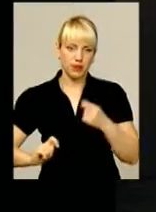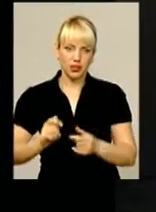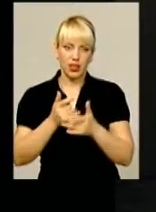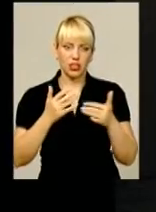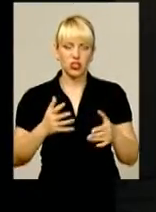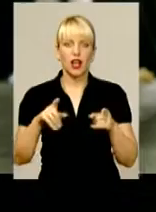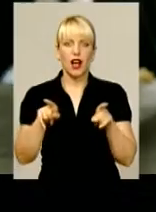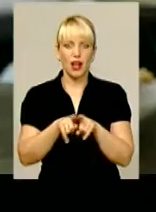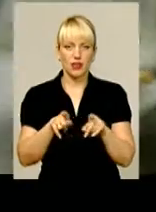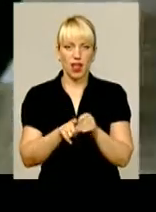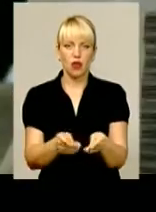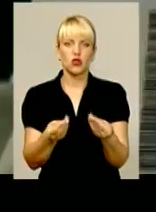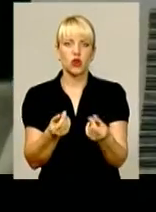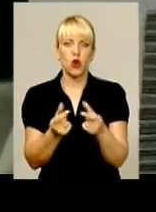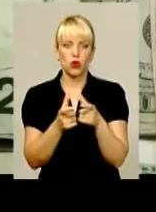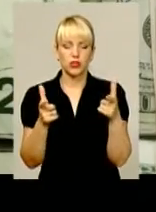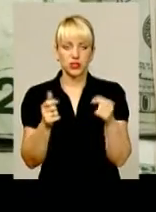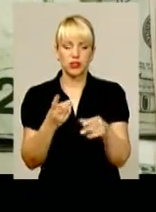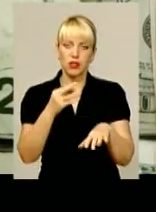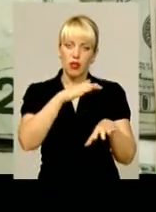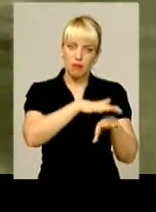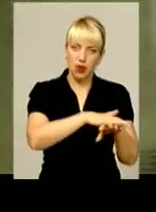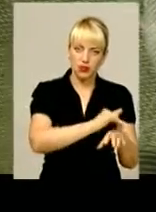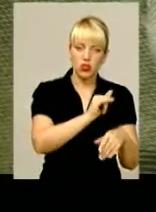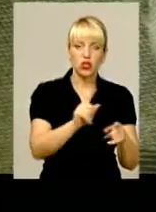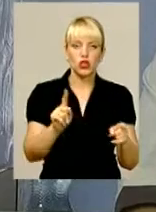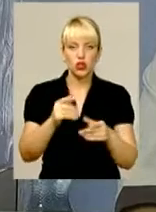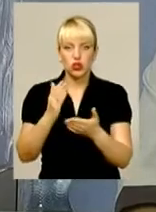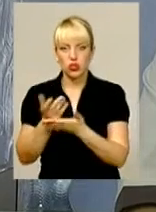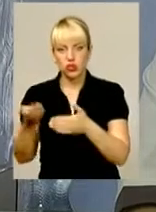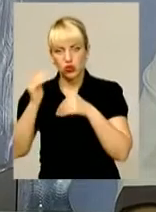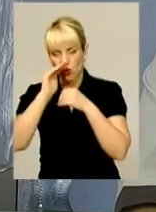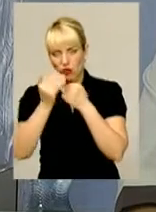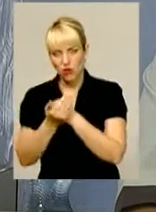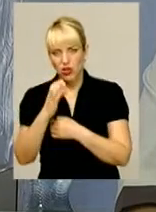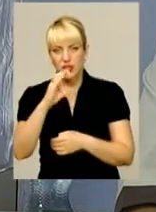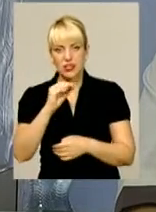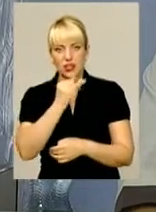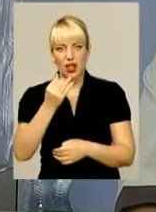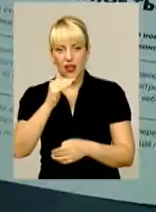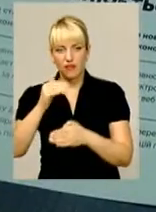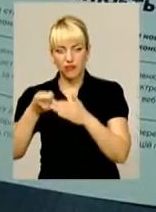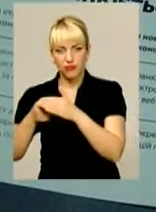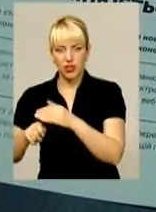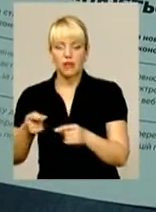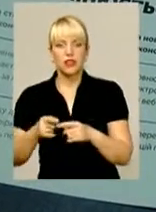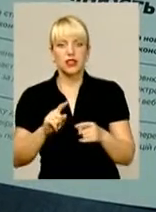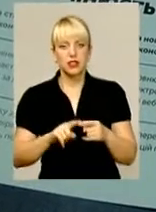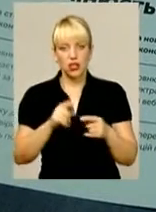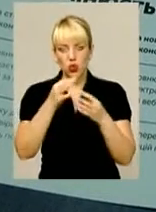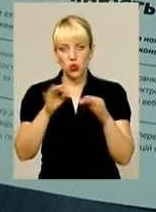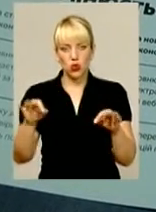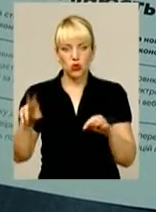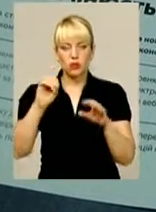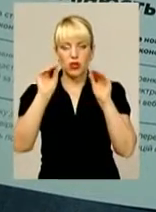готівку. І ту, яка на банківських рахунках, і ту, що у сейфі. Доступ до декларації буде на протязі 24